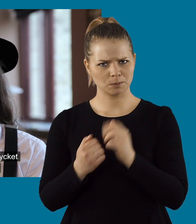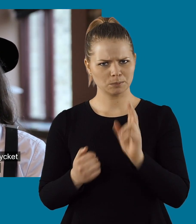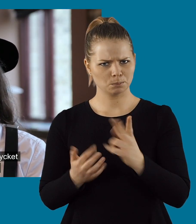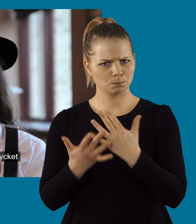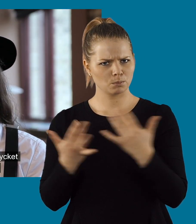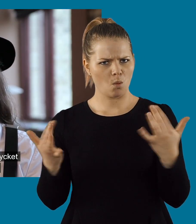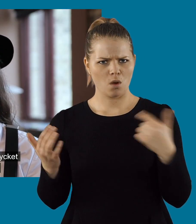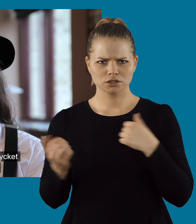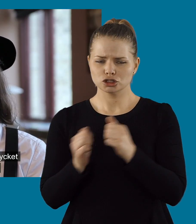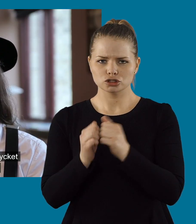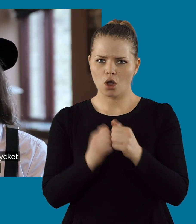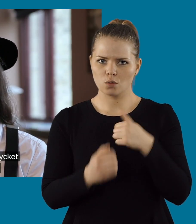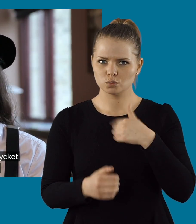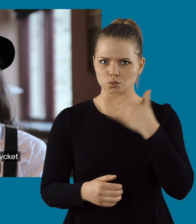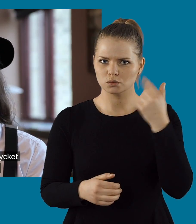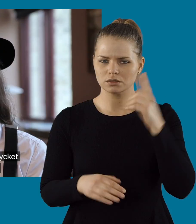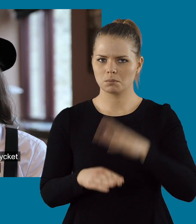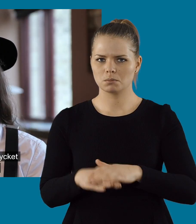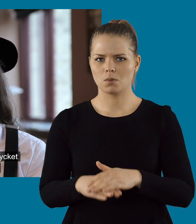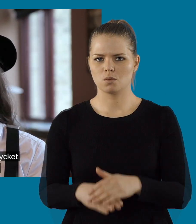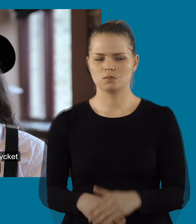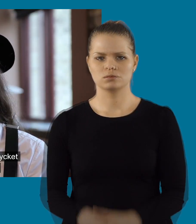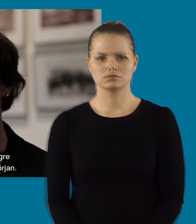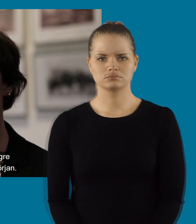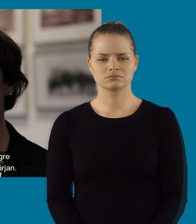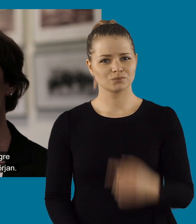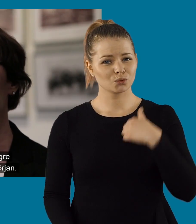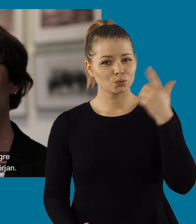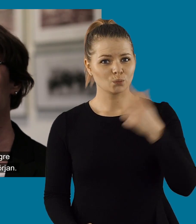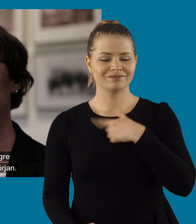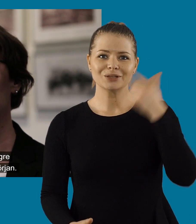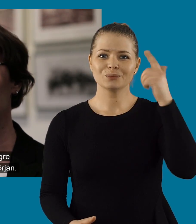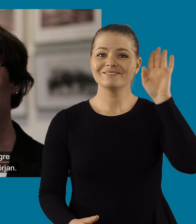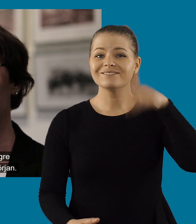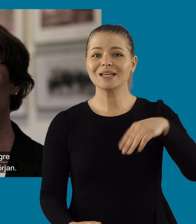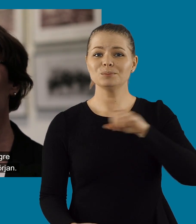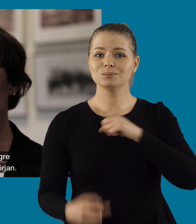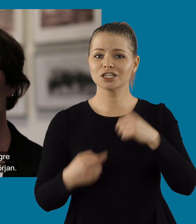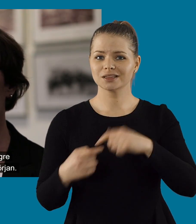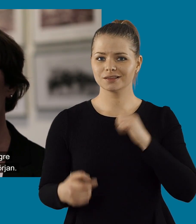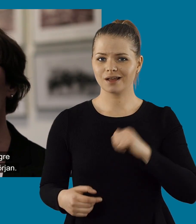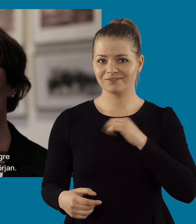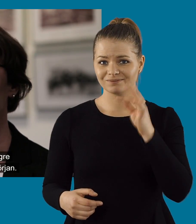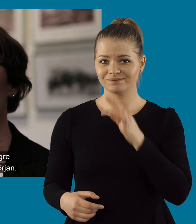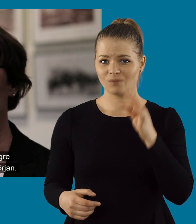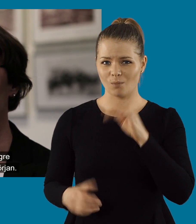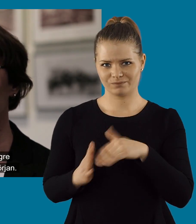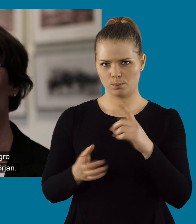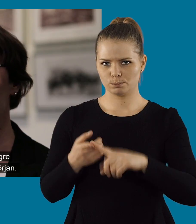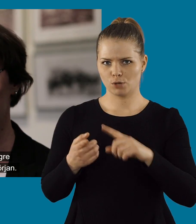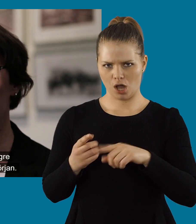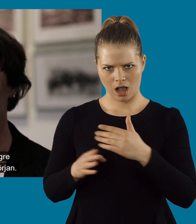som jag har fått upp ögonen för som jag inte alls har tänkt på. Jag tror att vi skattade oss själva mycket högre när det gällde